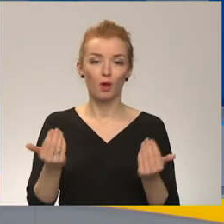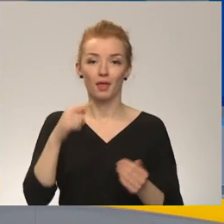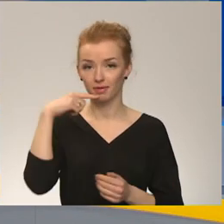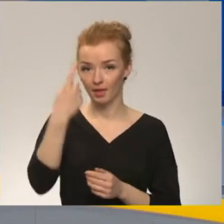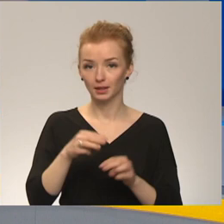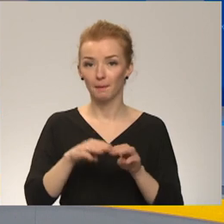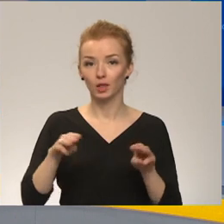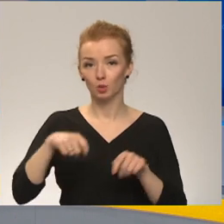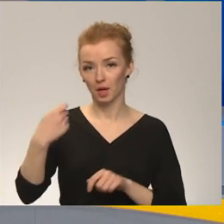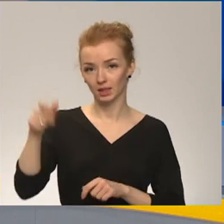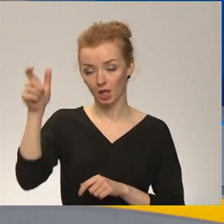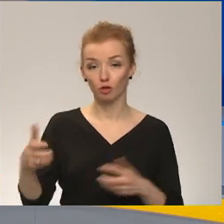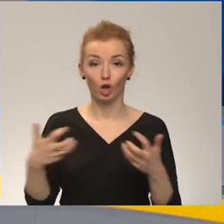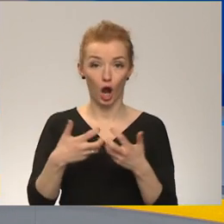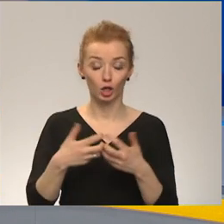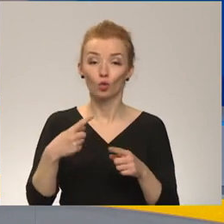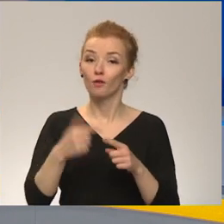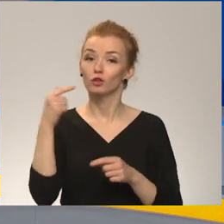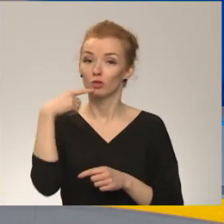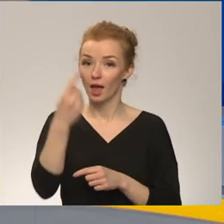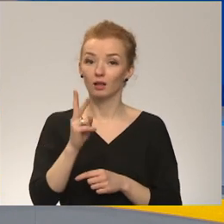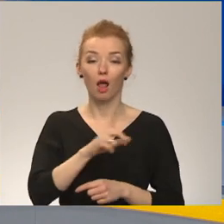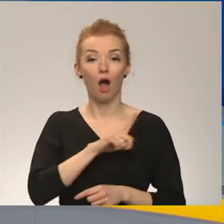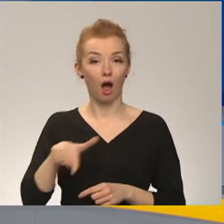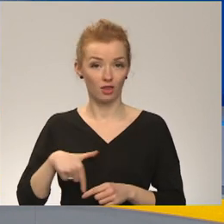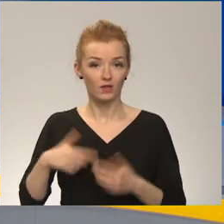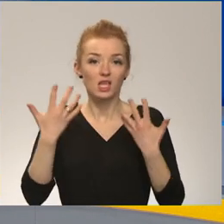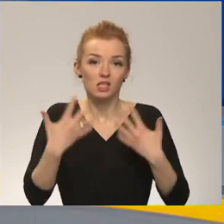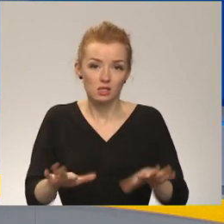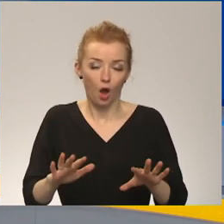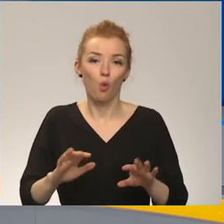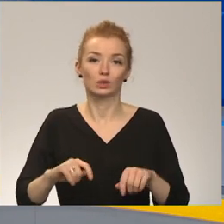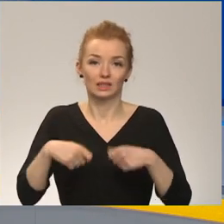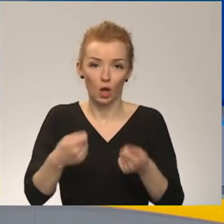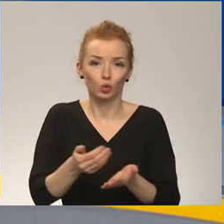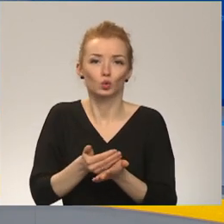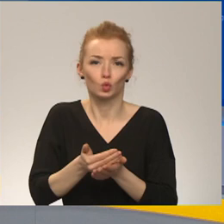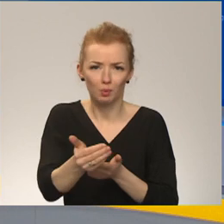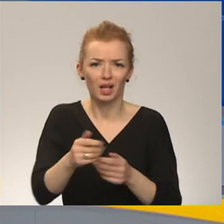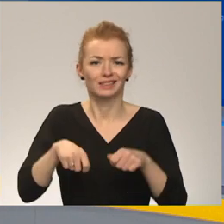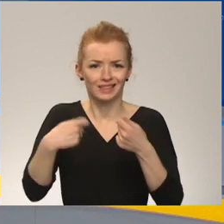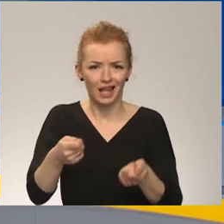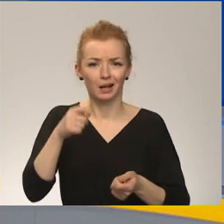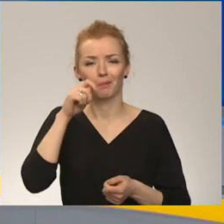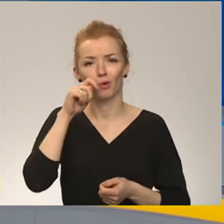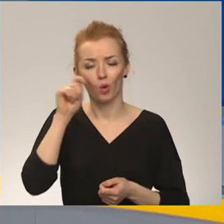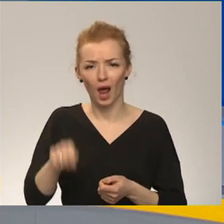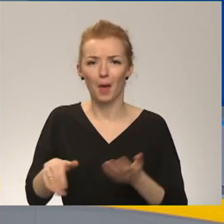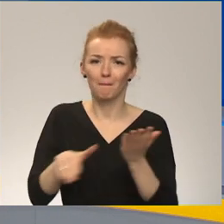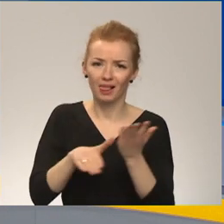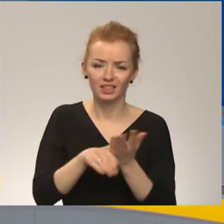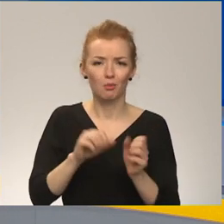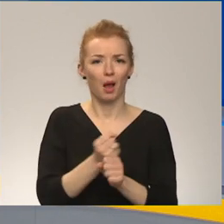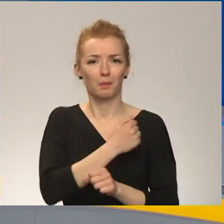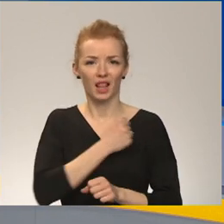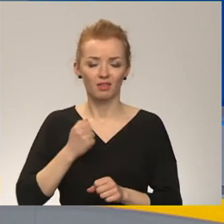prezidents Krišānis Kariņa. Jā, viņš arī norādīja, ka Latvija jau sniegus un turpinās sniegt Ukrainai militāru un finansiālu palīdzību, tāpat kā mēs to